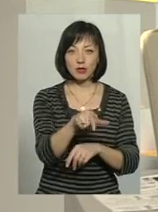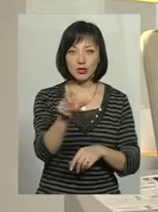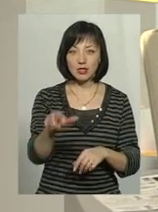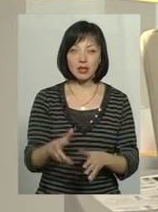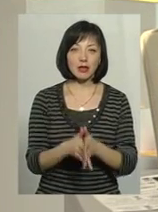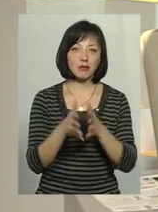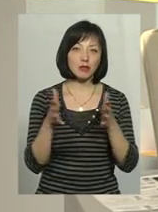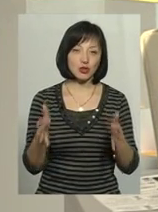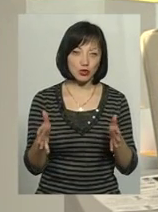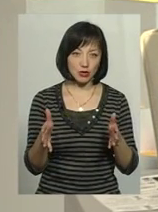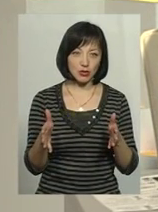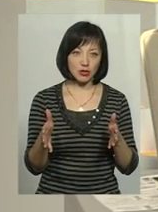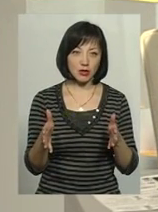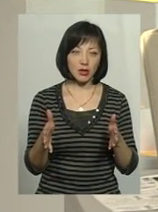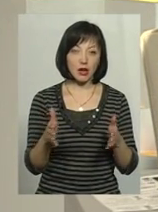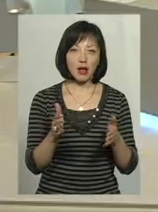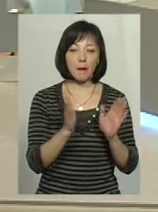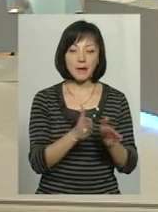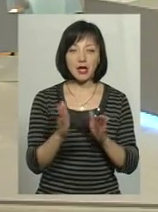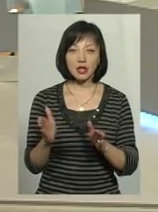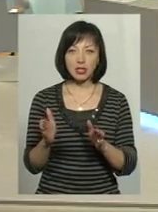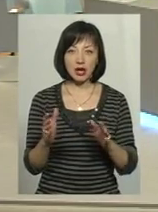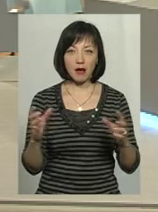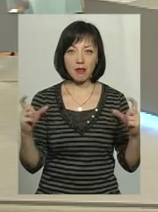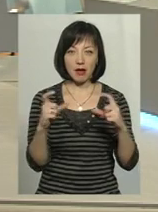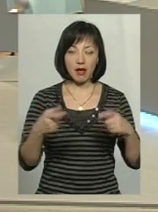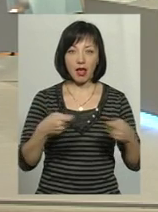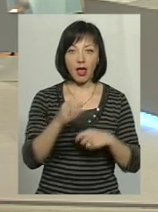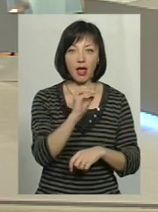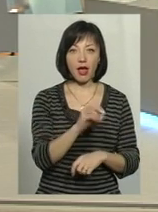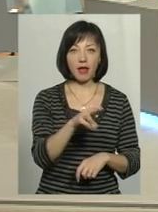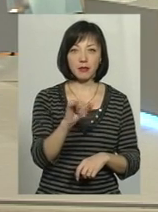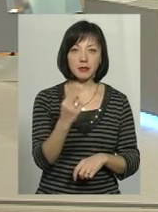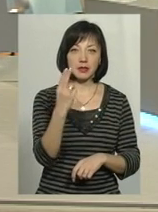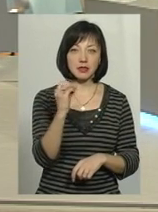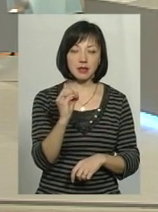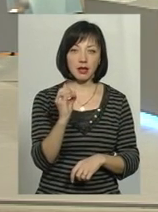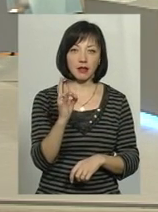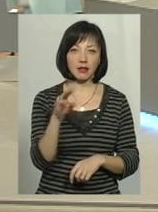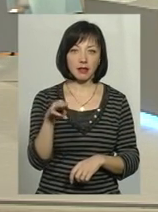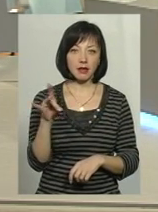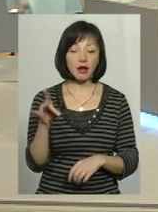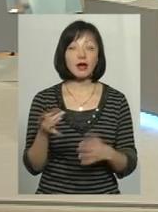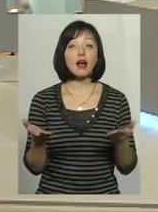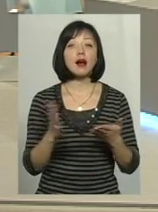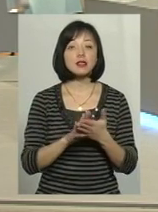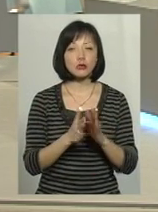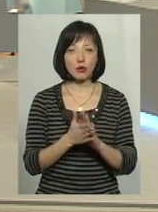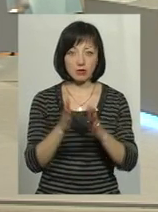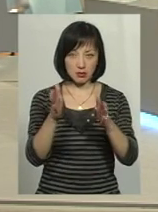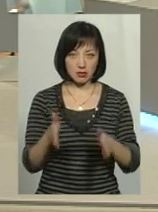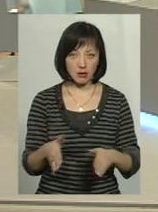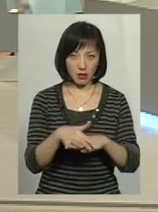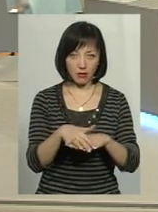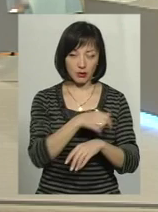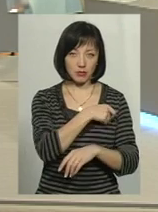мережей гіпермаркетів. Яка ситуація з цим народним депутатом? І з